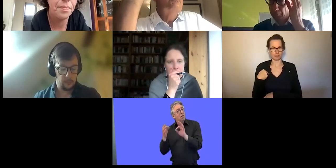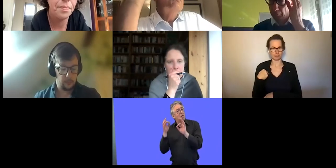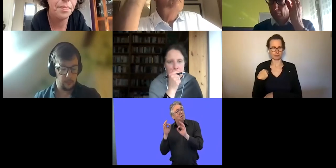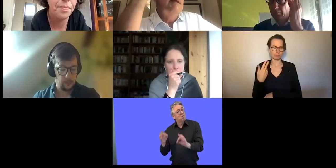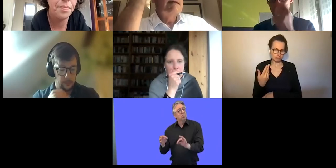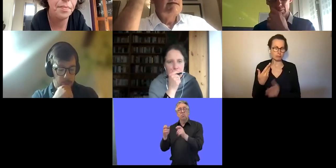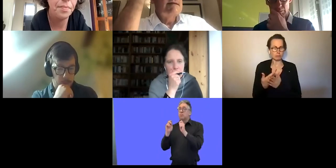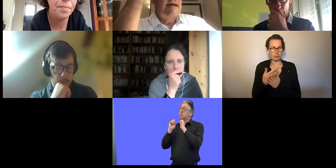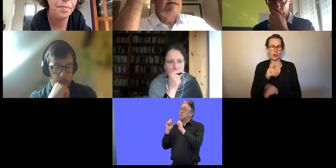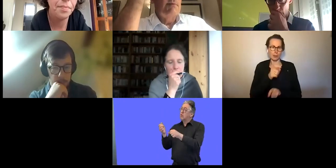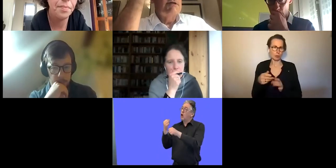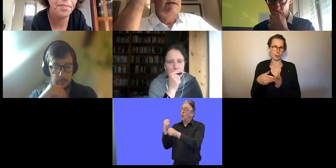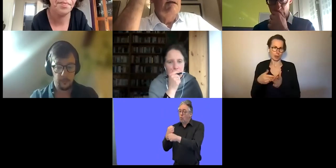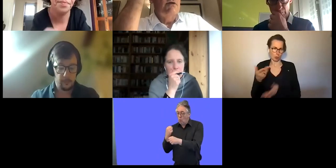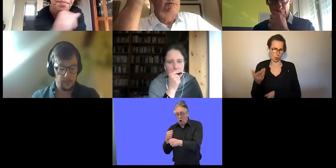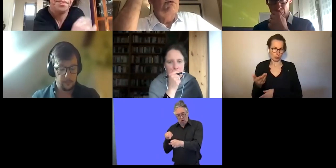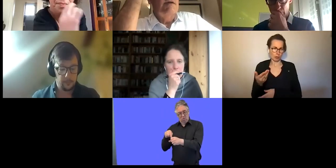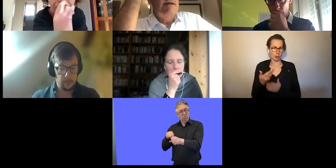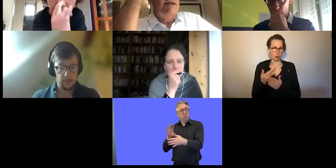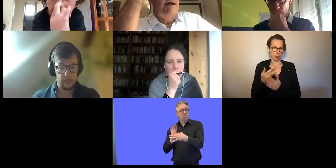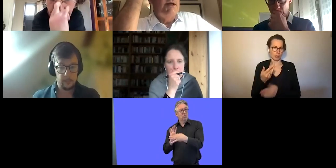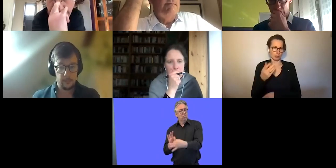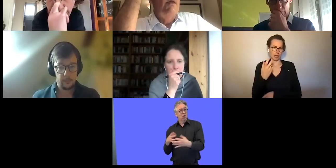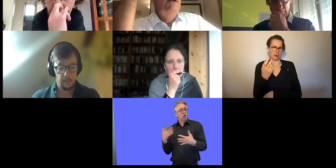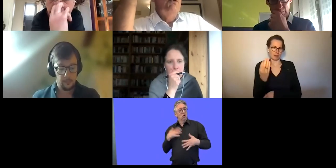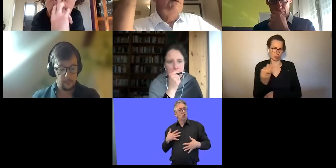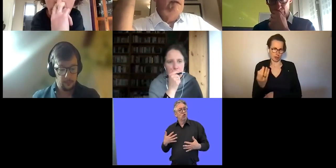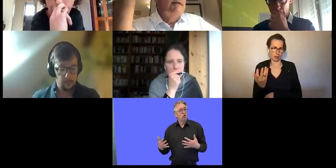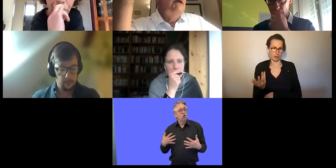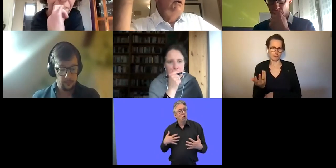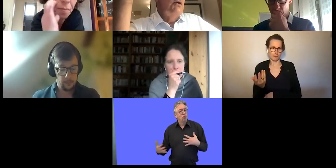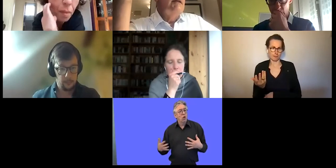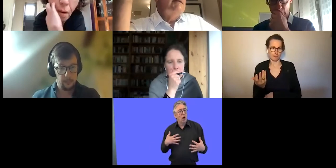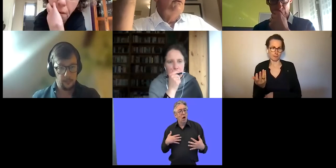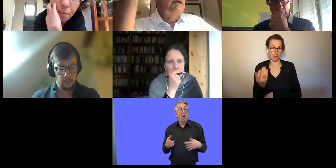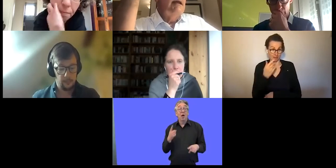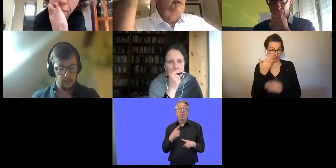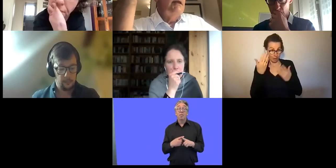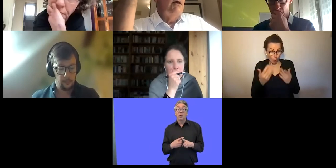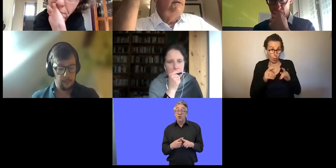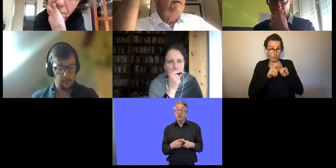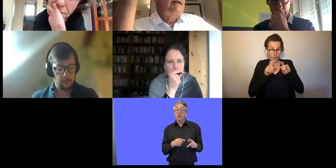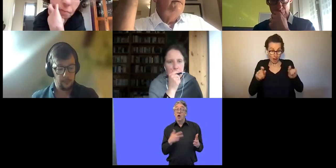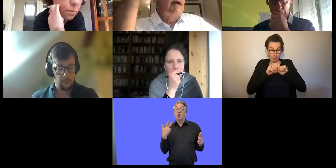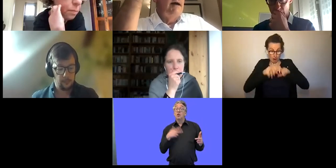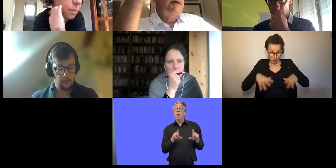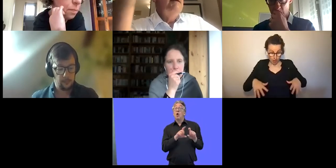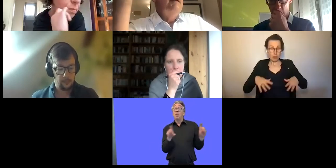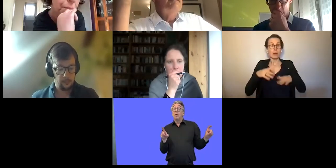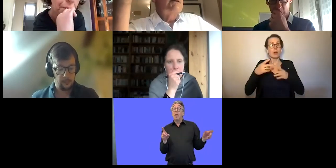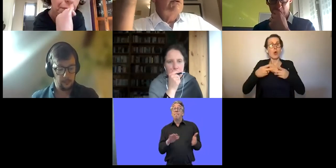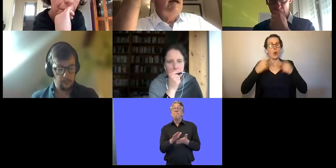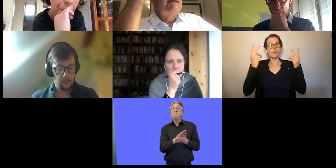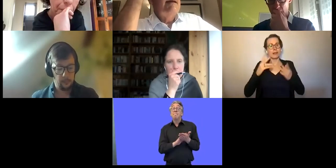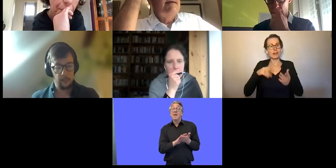Behinderungen müssten mindestens 30 Prozent in so einem Unternehmen arbeiten. Und dann können diese Unternehmen in der öffentlichen Vergabe